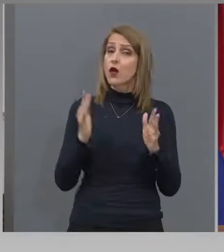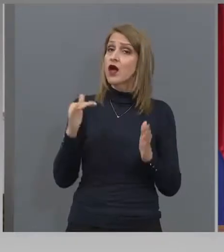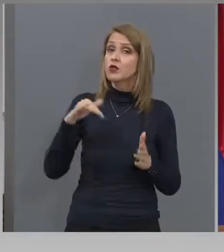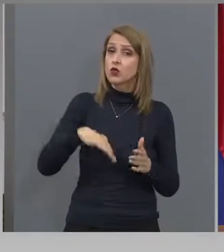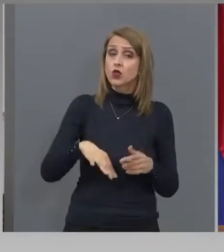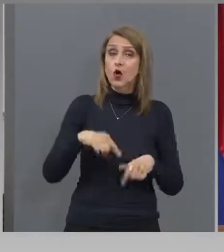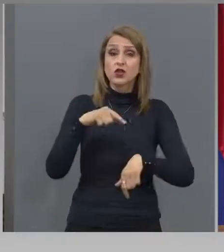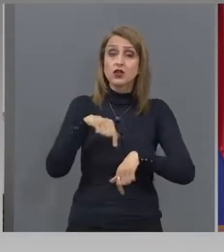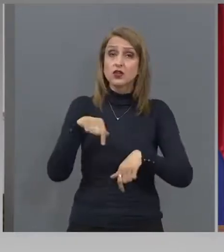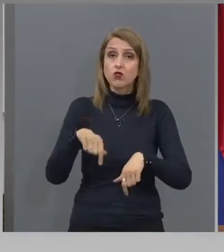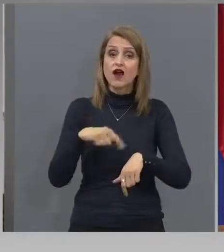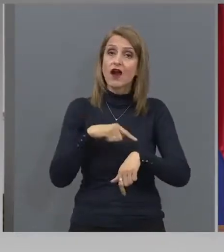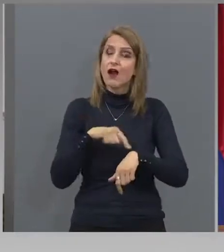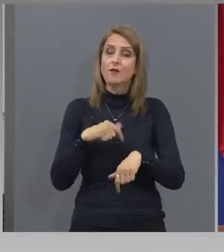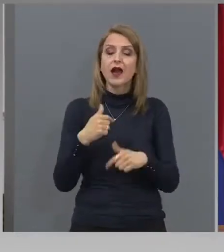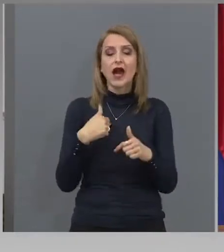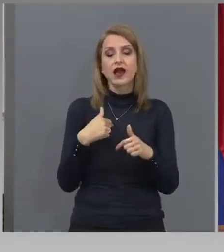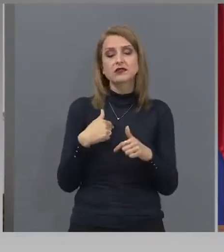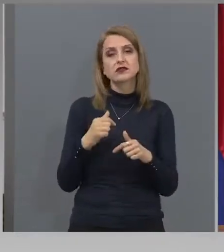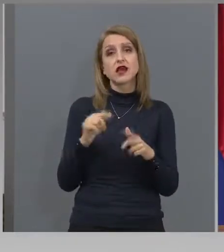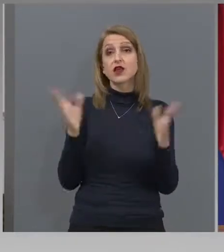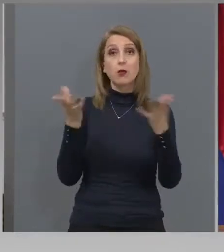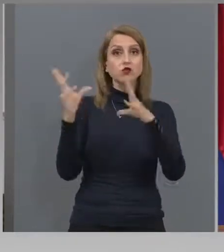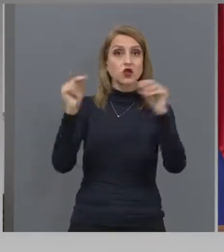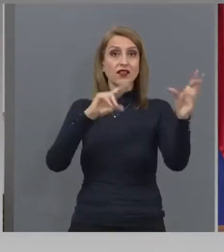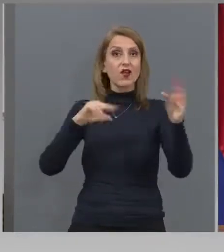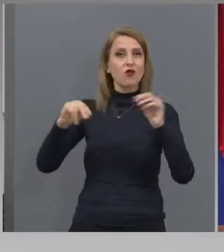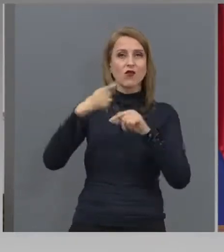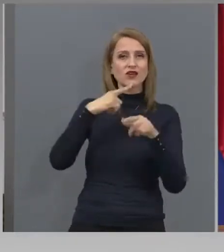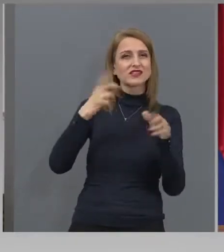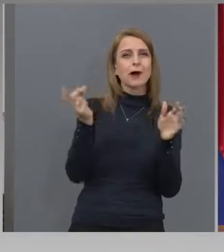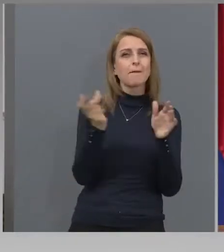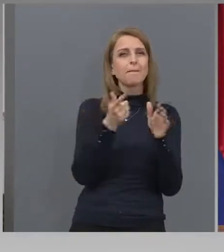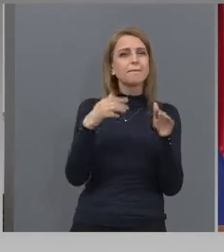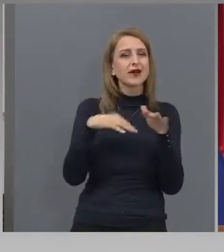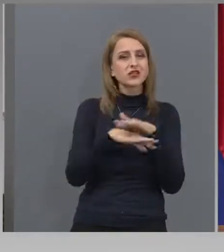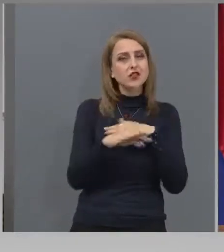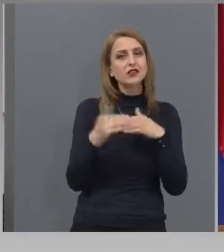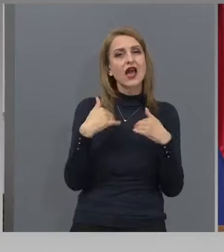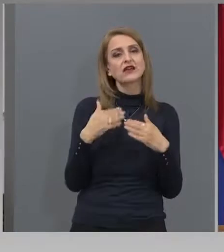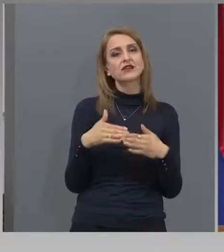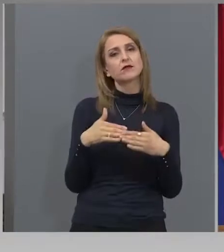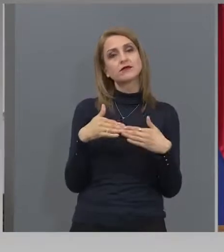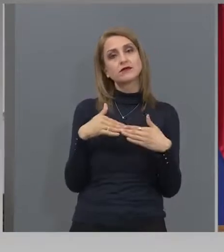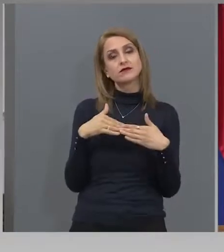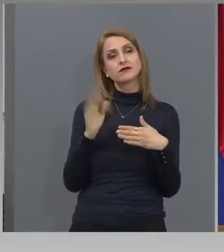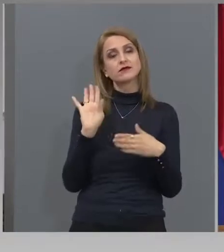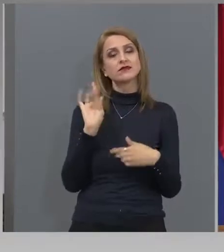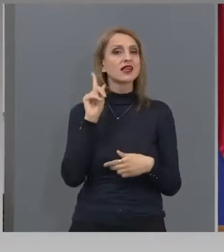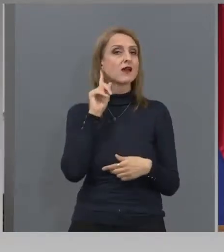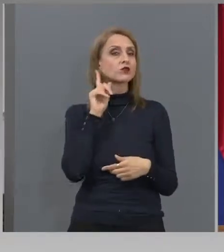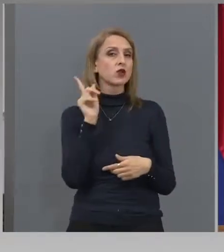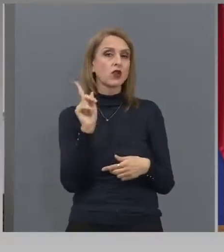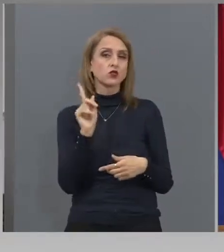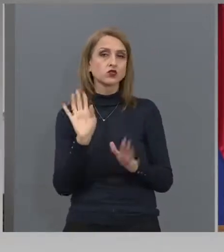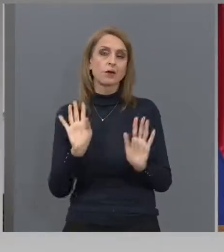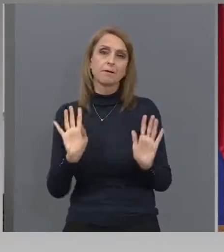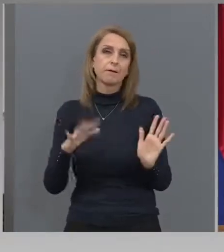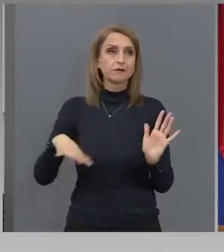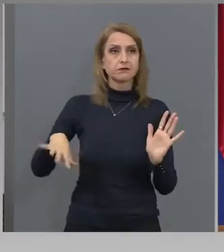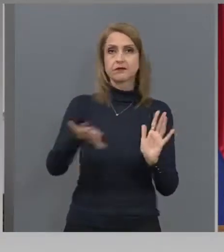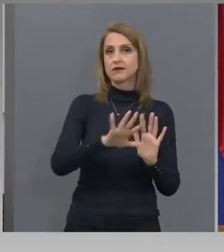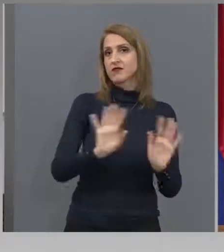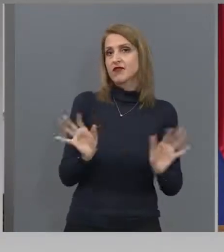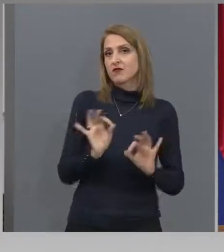обсъждане, аз лекичко се дърпам назад на стол и само слушам. Иначе, релокацията и всеки иска